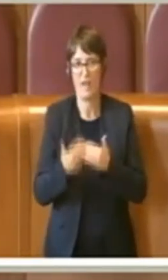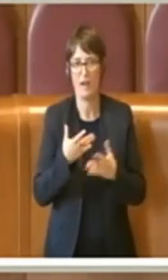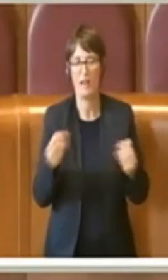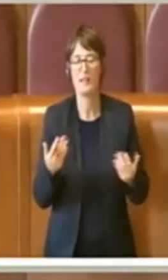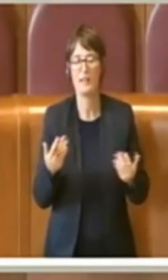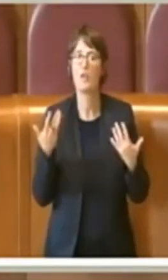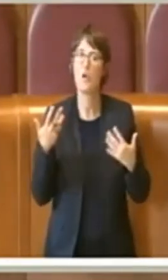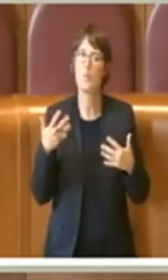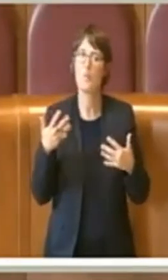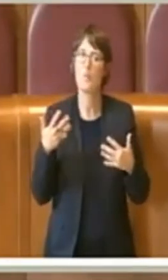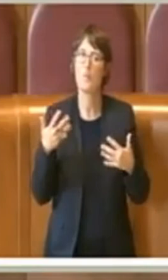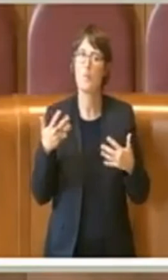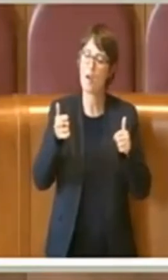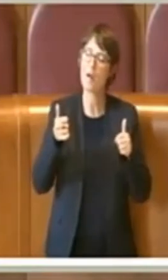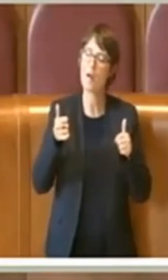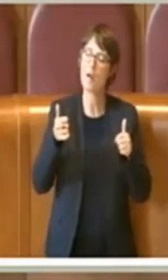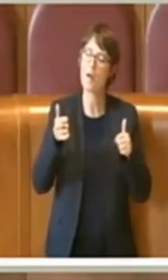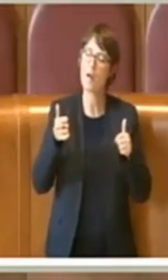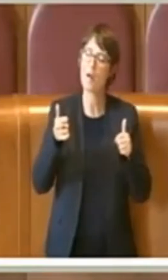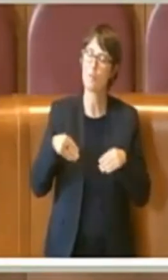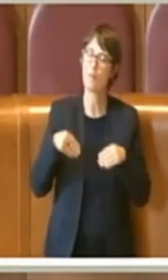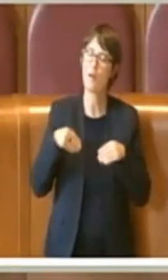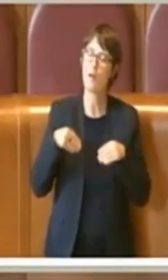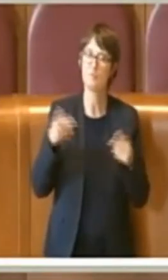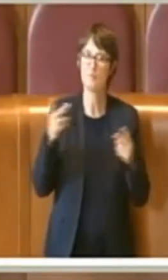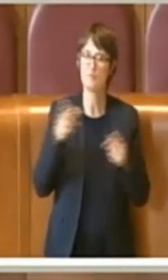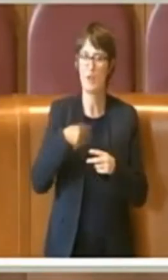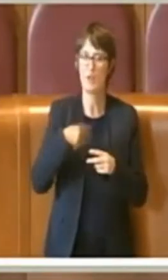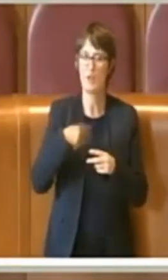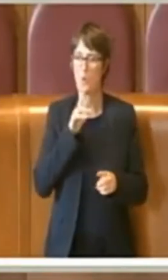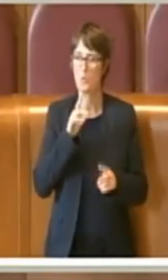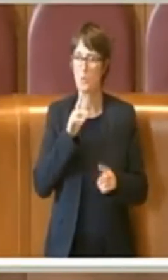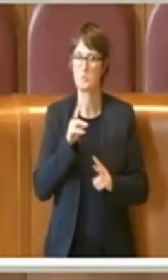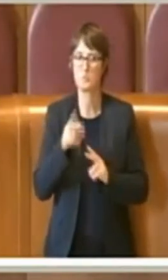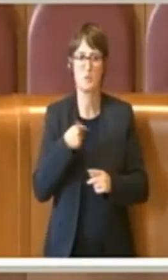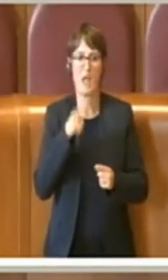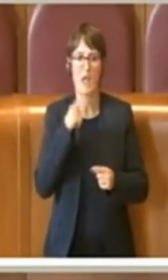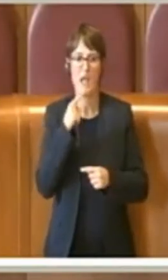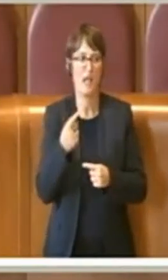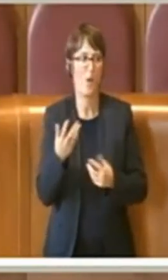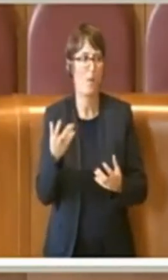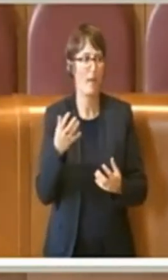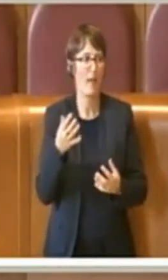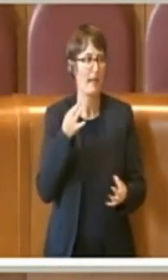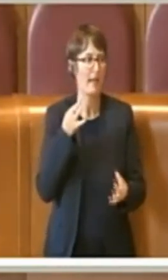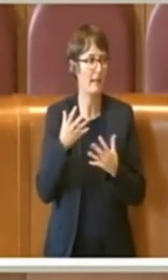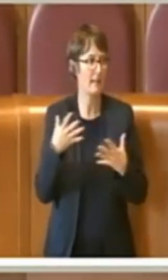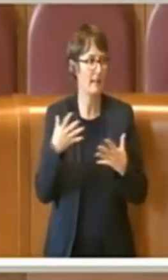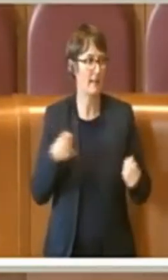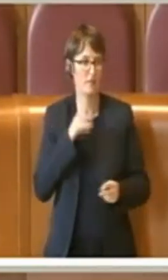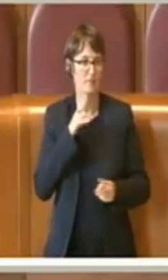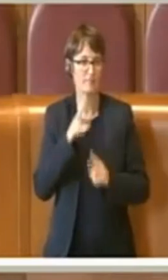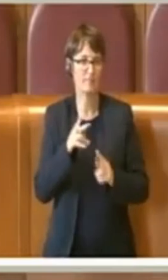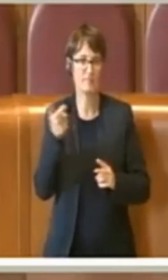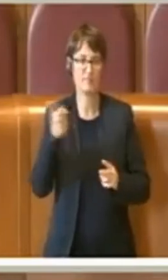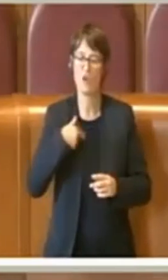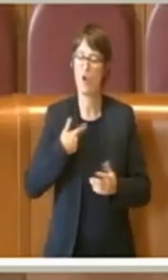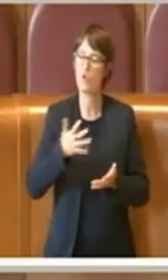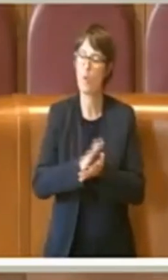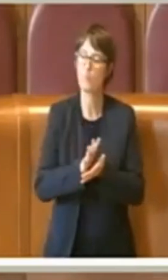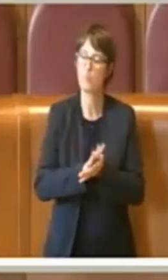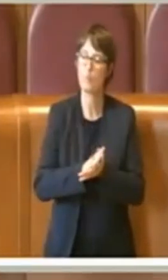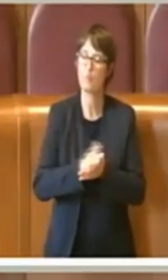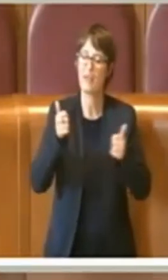bando, che poi ci hanno esposto anche a critiche, perché è vero che abbiamo pubblicato il bando con una settimana e mezzo di ritardo rispetto agli altri